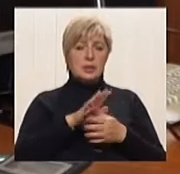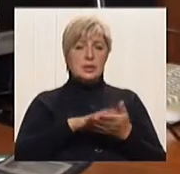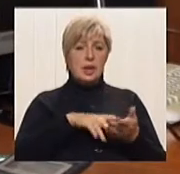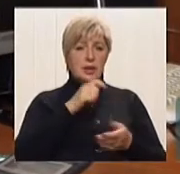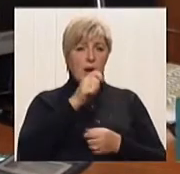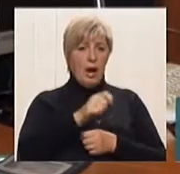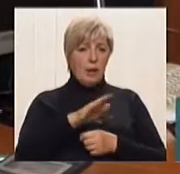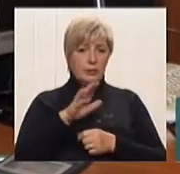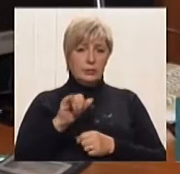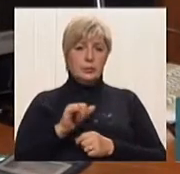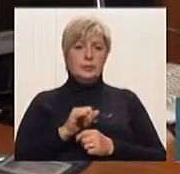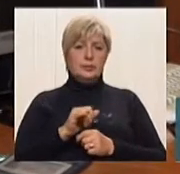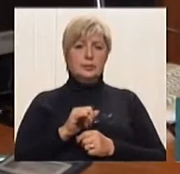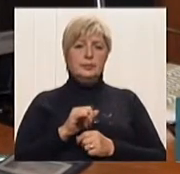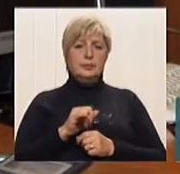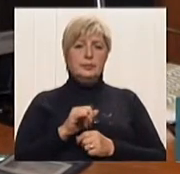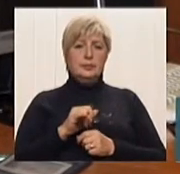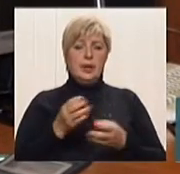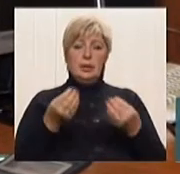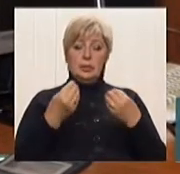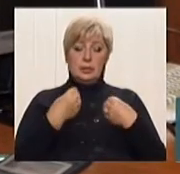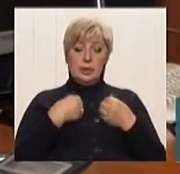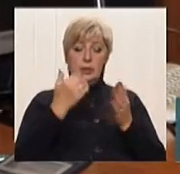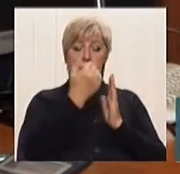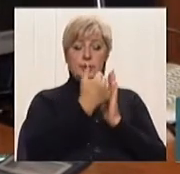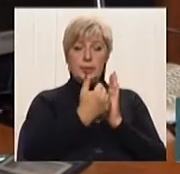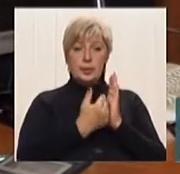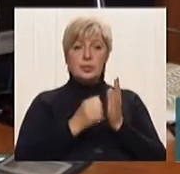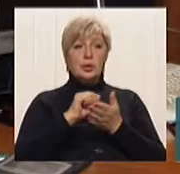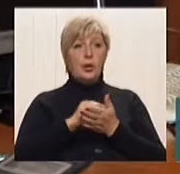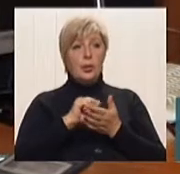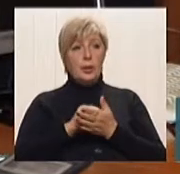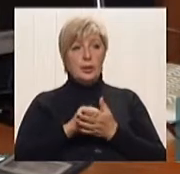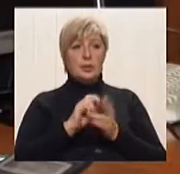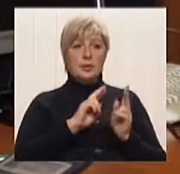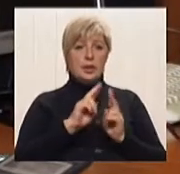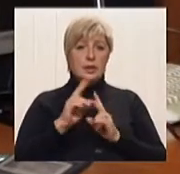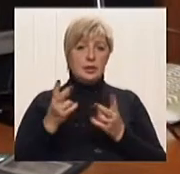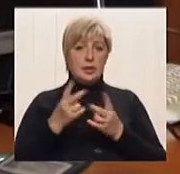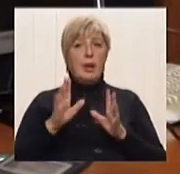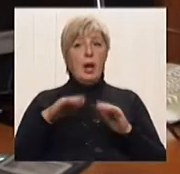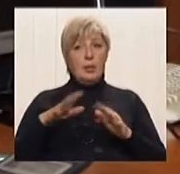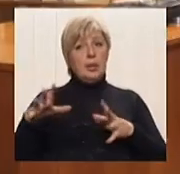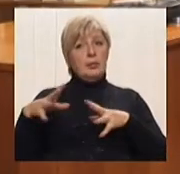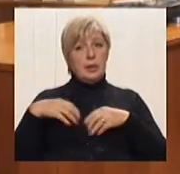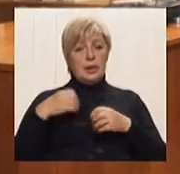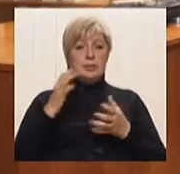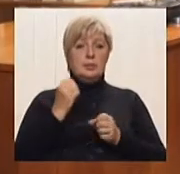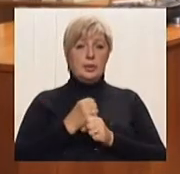дають перелік тих документів, які потрібні. І оформляють. Вже разом тоді працюємо.